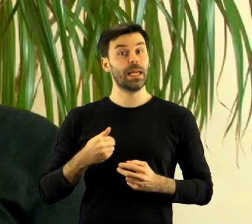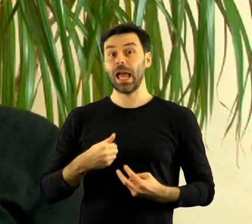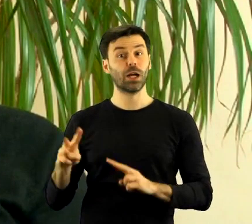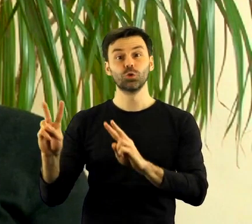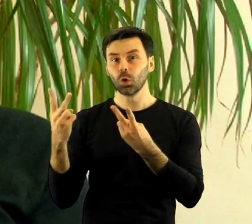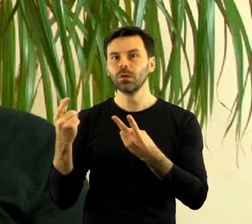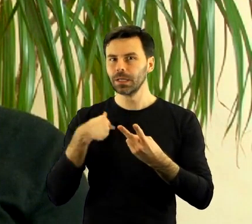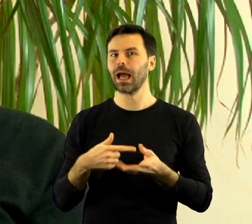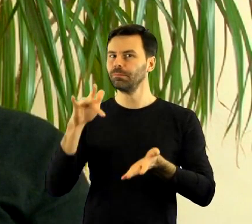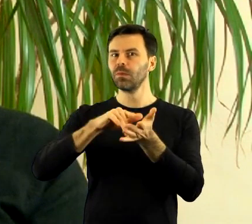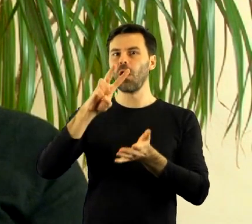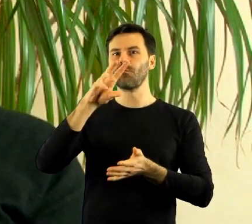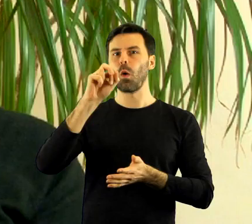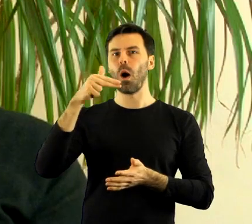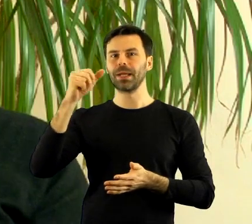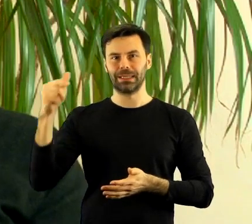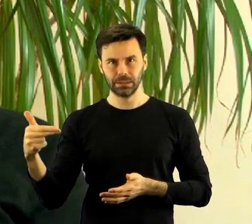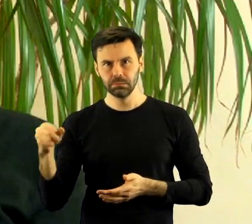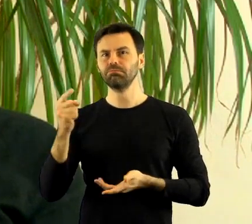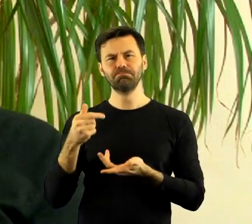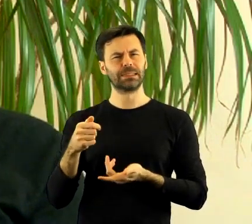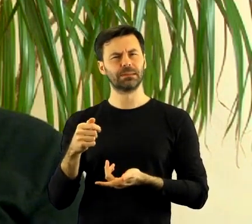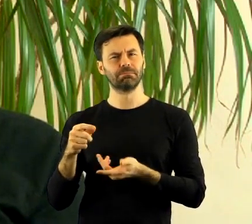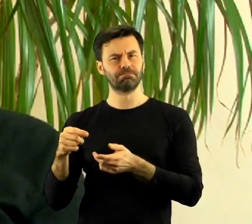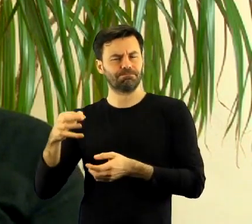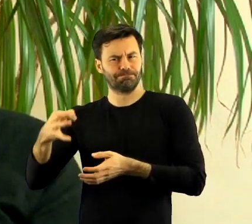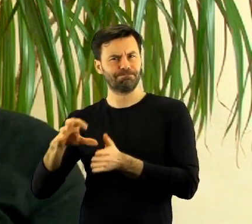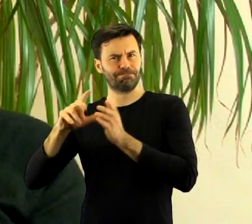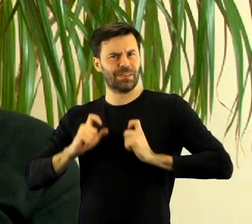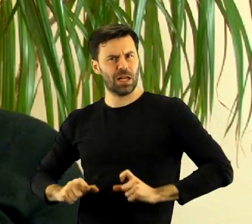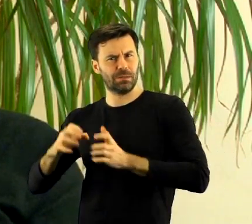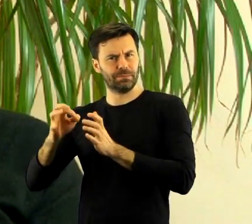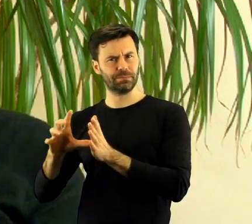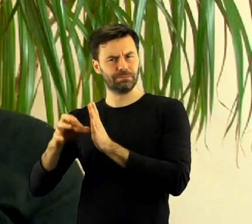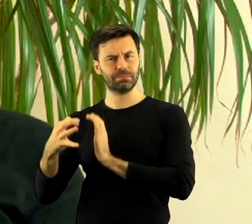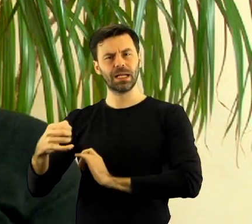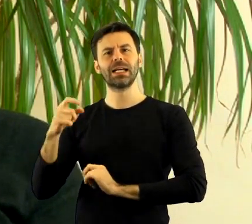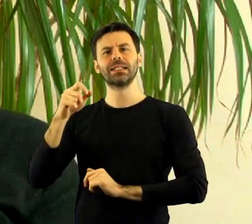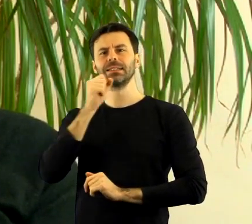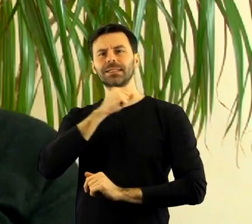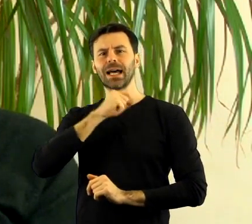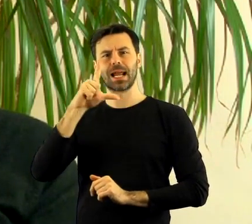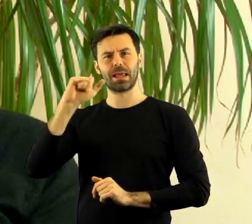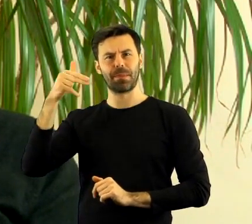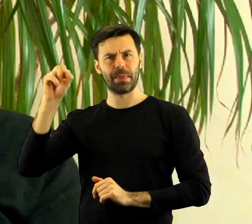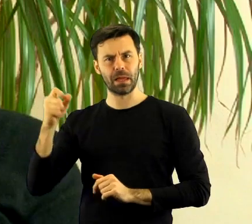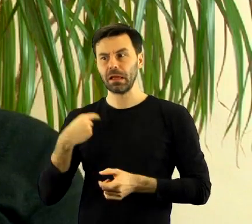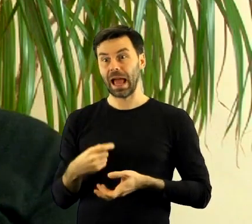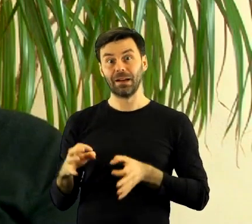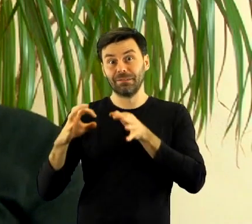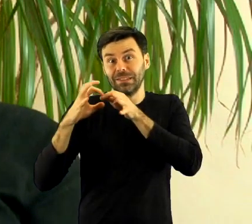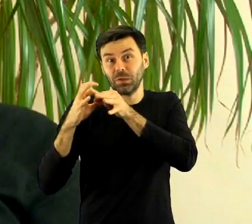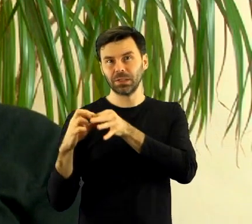Jestem z Wołomina, właściwie ze starych Lipin pod Wołominem, ale związana z Wołominem bardzo mocno, od 30